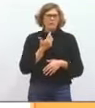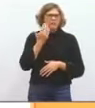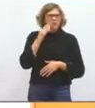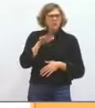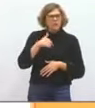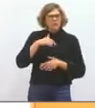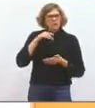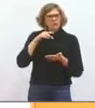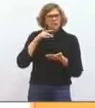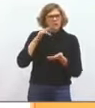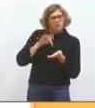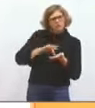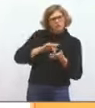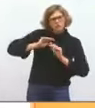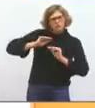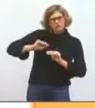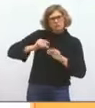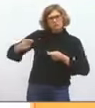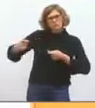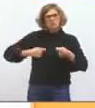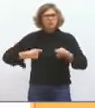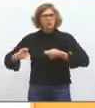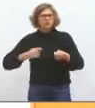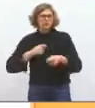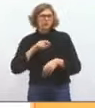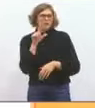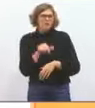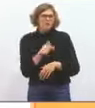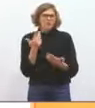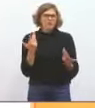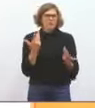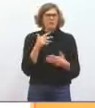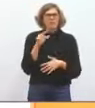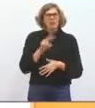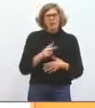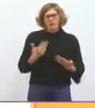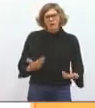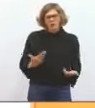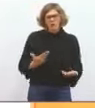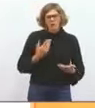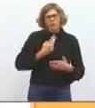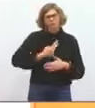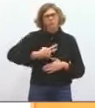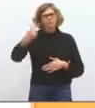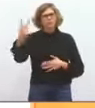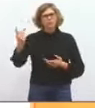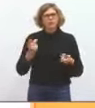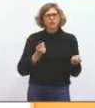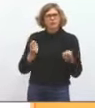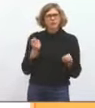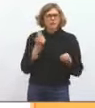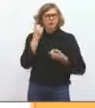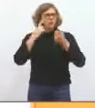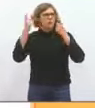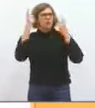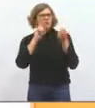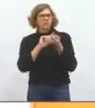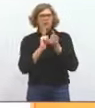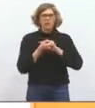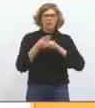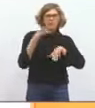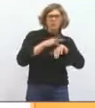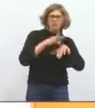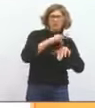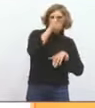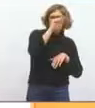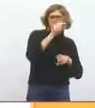Je ne pas dire qu n pas une théorie dominante du management ou plutôt la théorie dominante actuelle du management, elle se paye dans certaines entreprises par des maladies professionnelles qui